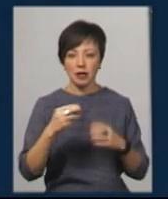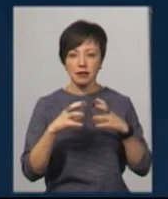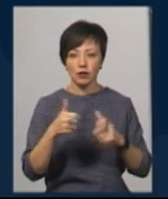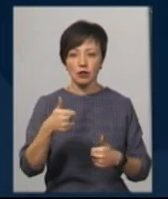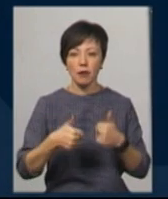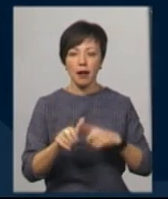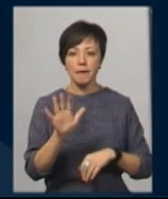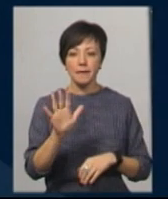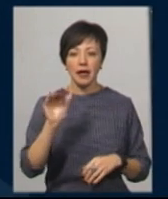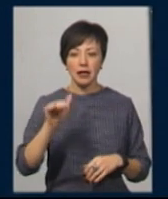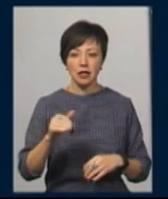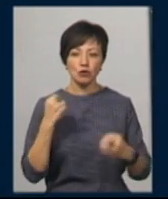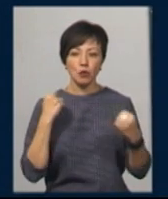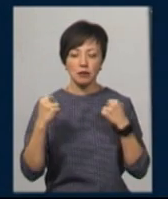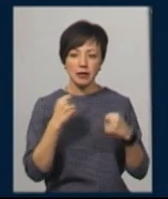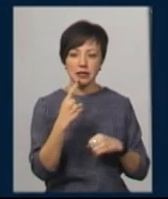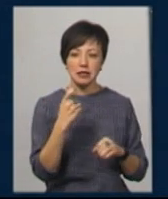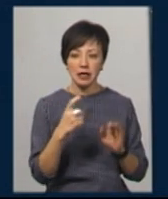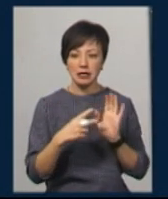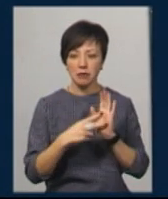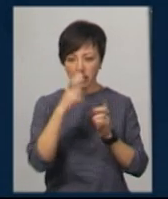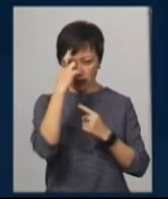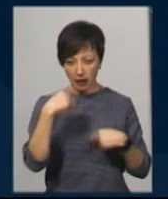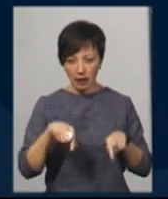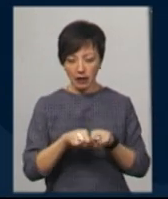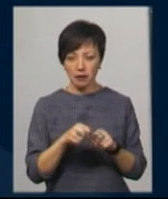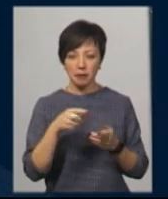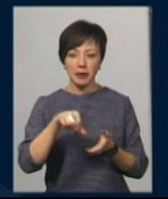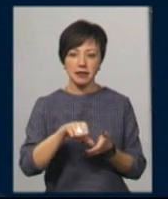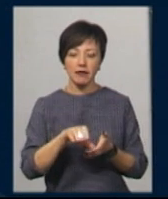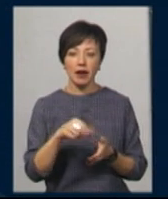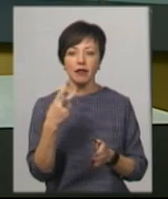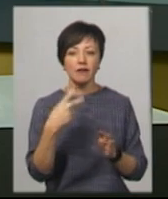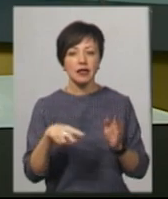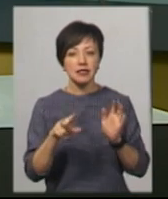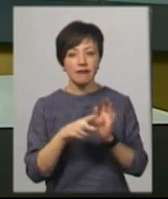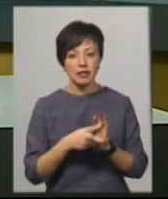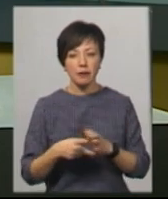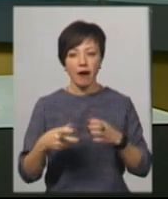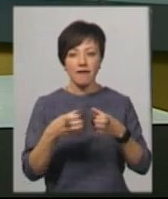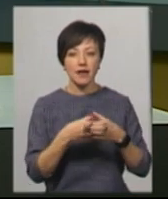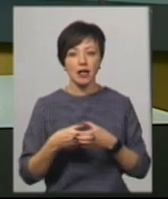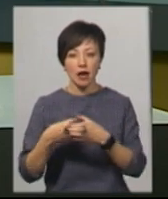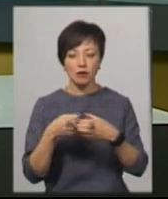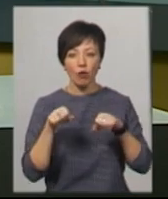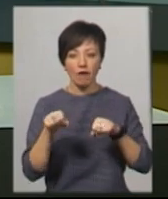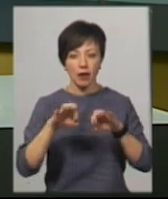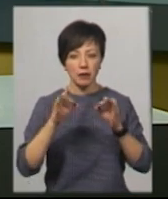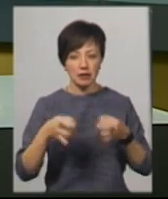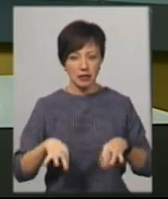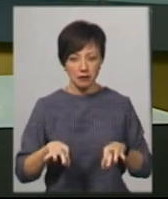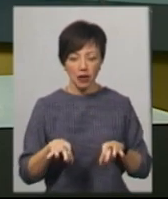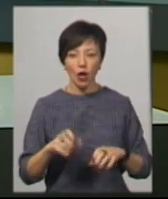змагалися 5 тисяч спортсменів зі 107 країн, які представляли 28 федерацій бойових мистецтв. Олександр